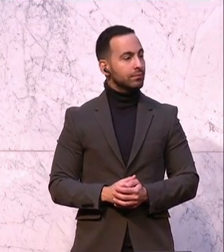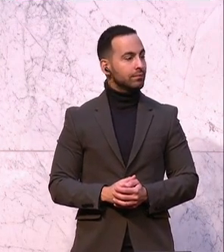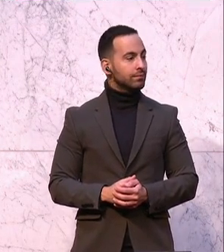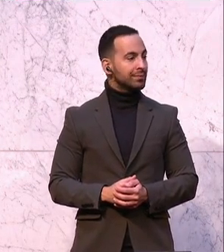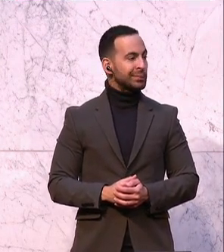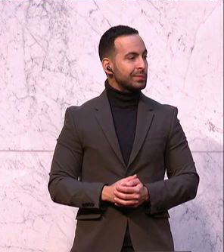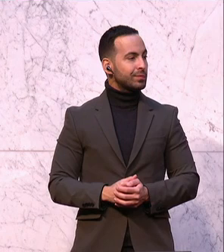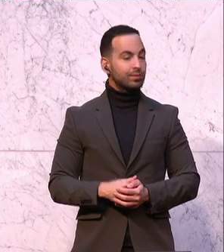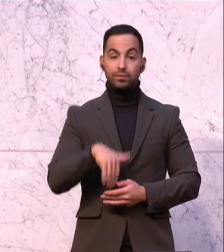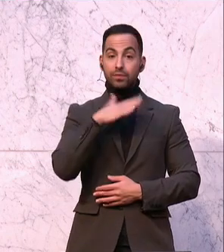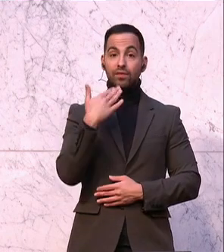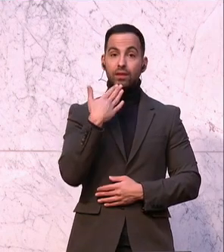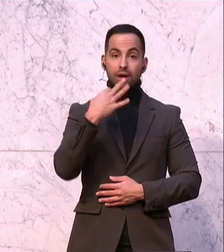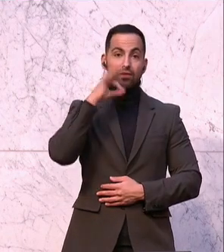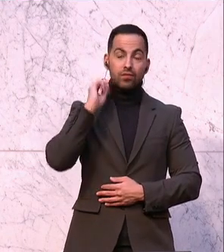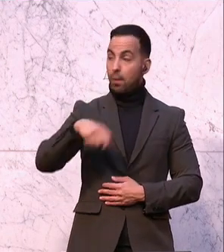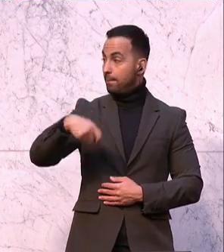-Klubobmann Philipp Kucher etwas.